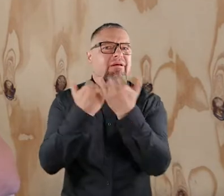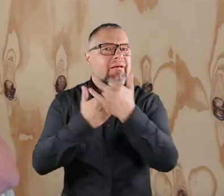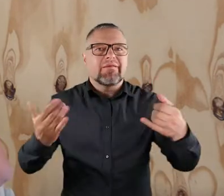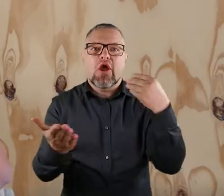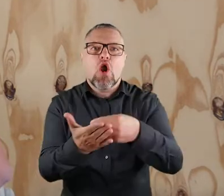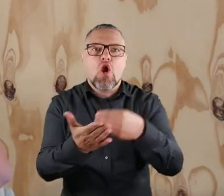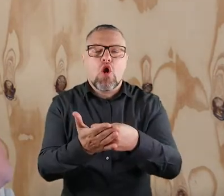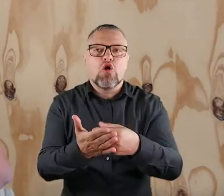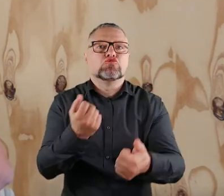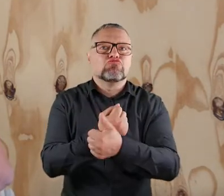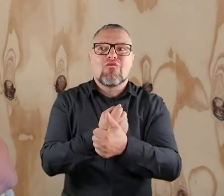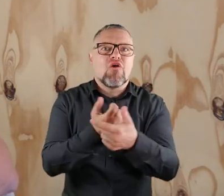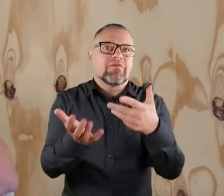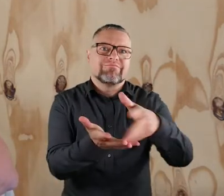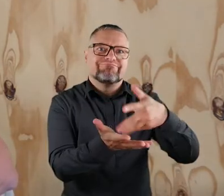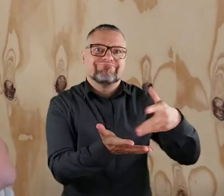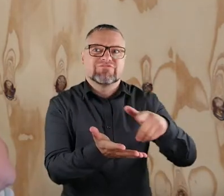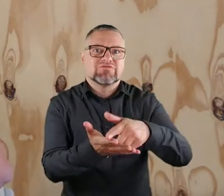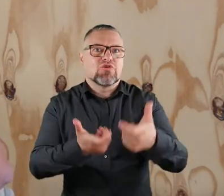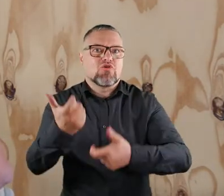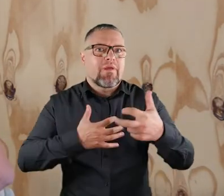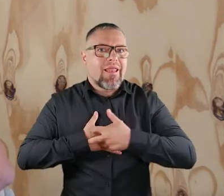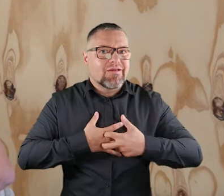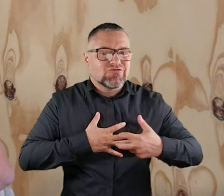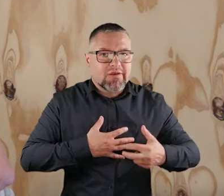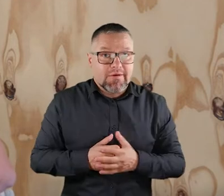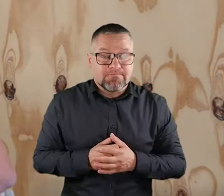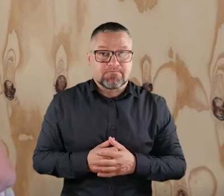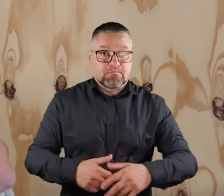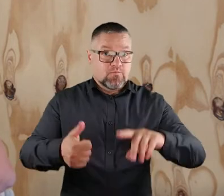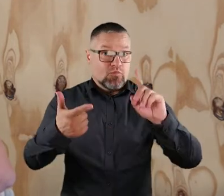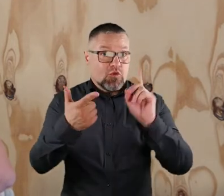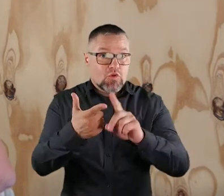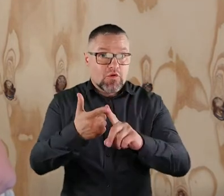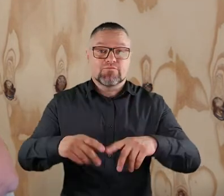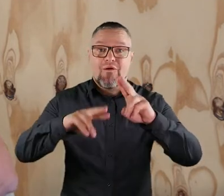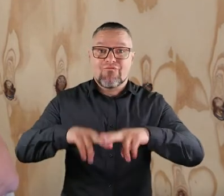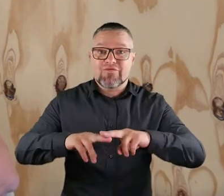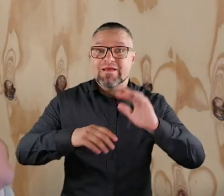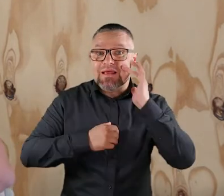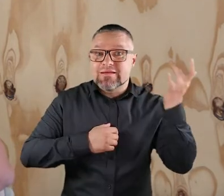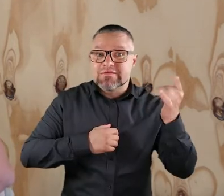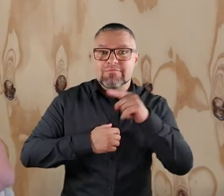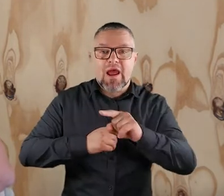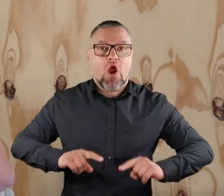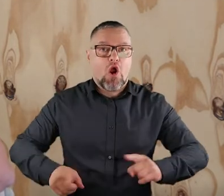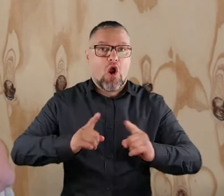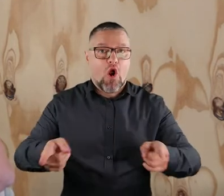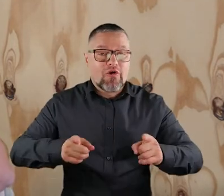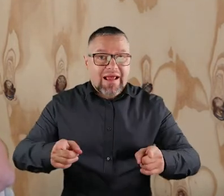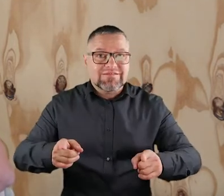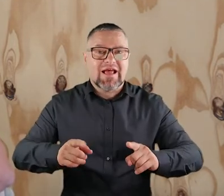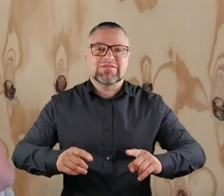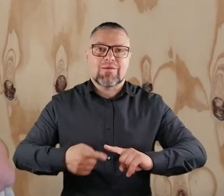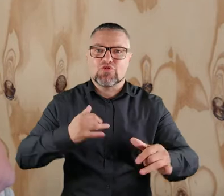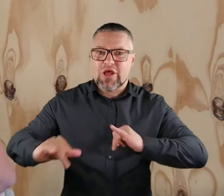oraz wszystkie koszty wynikające z procesu leczenia. Po drugie Fundacja Iskierka ma status organizacji